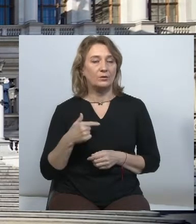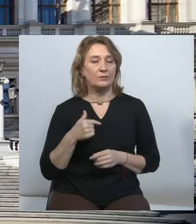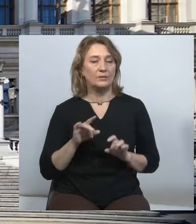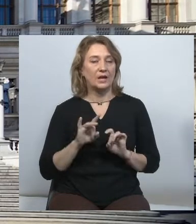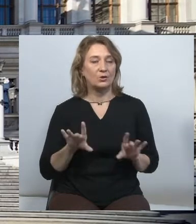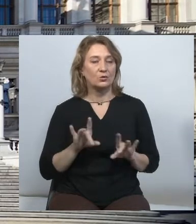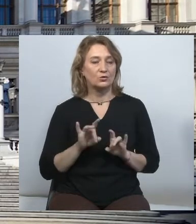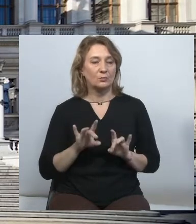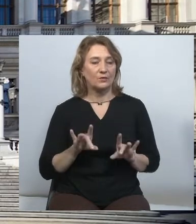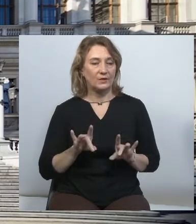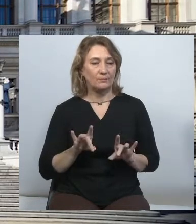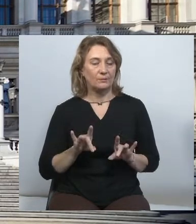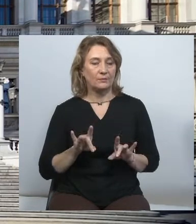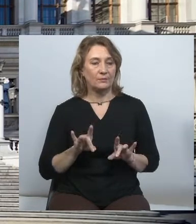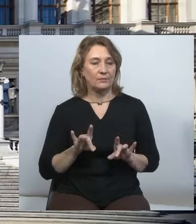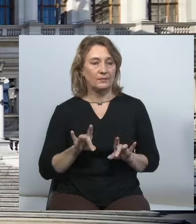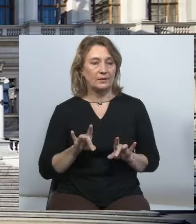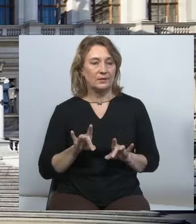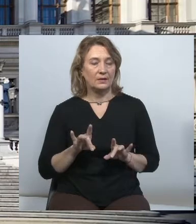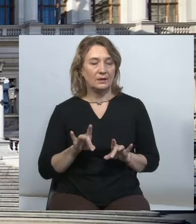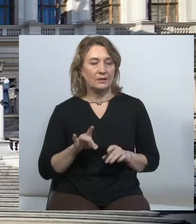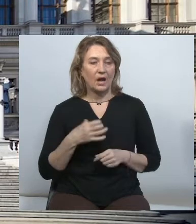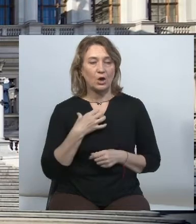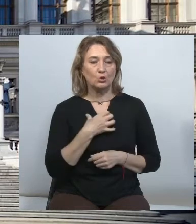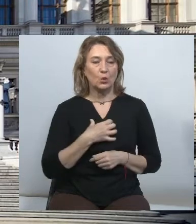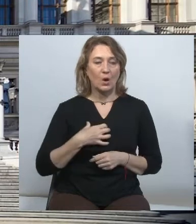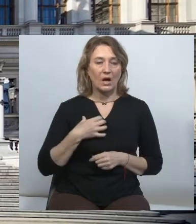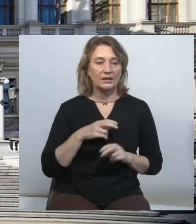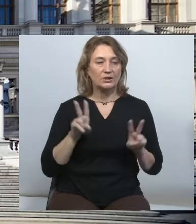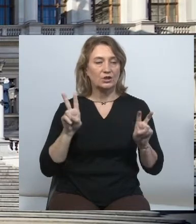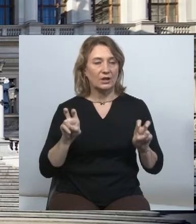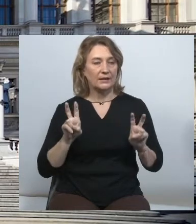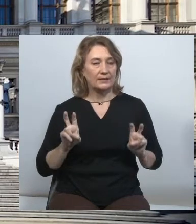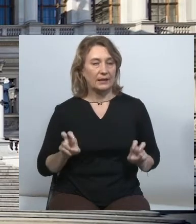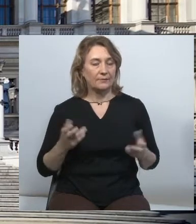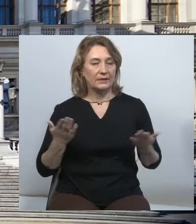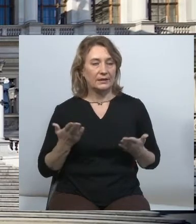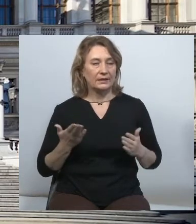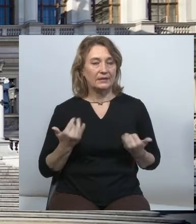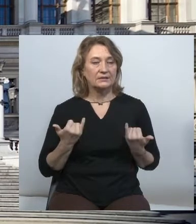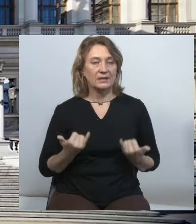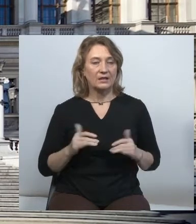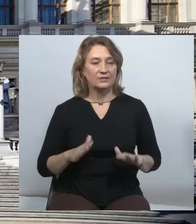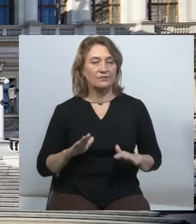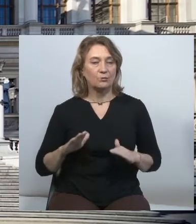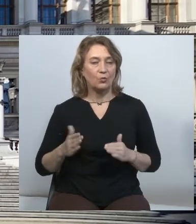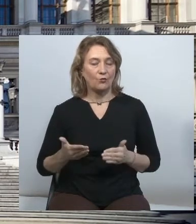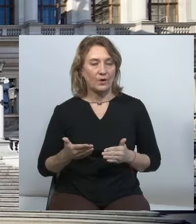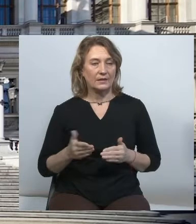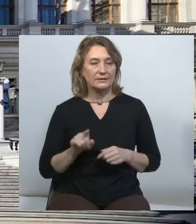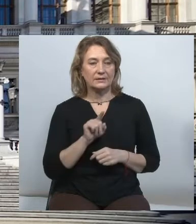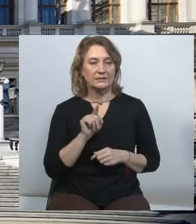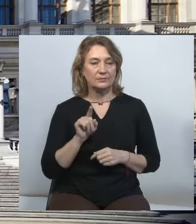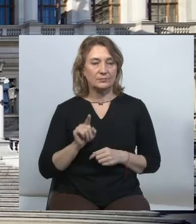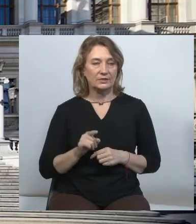розповім про найактуальніші теми і дискусії, які зараз відбуваються довколо цього питання